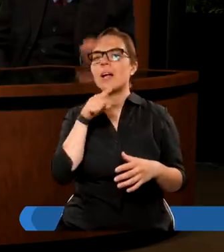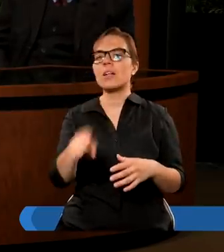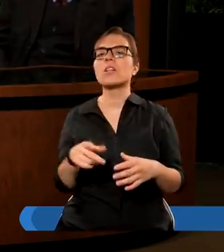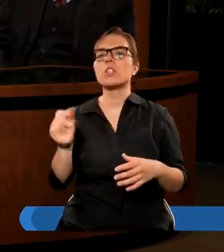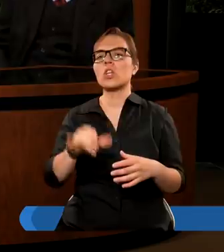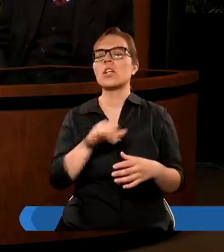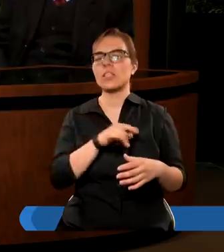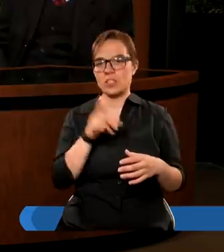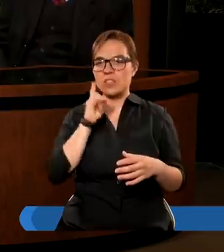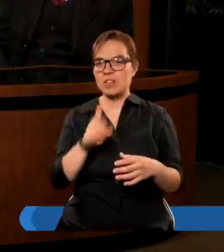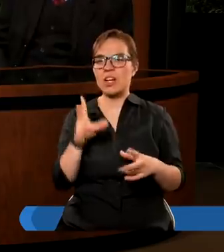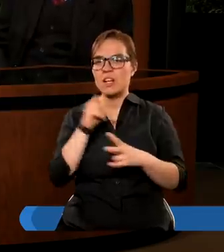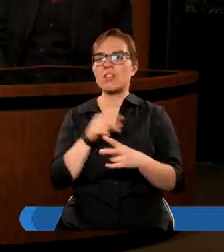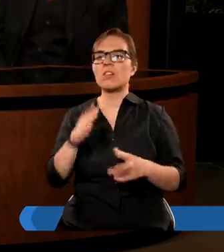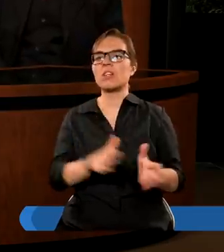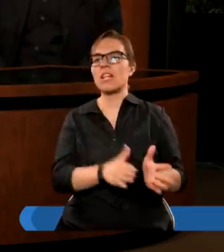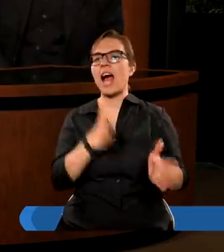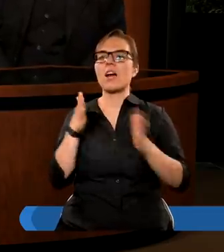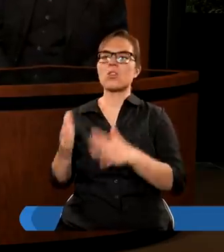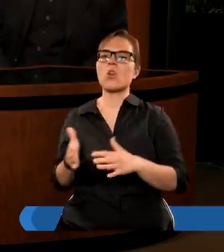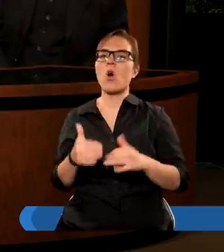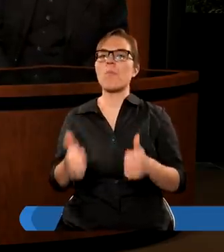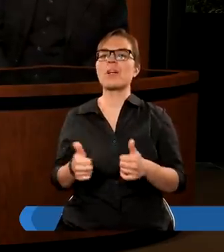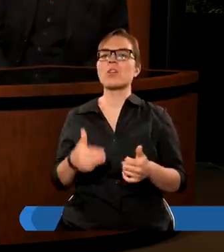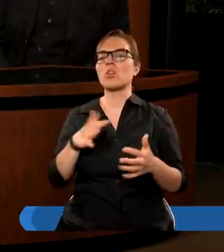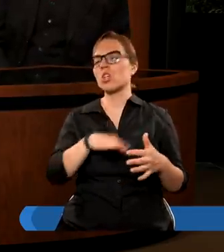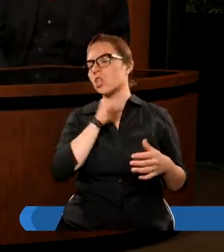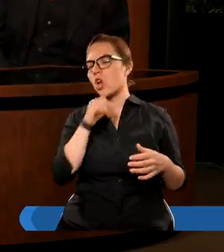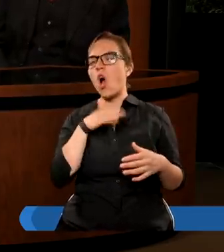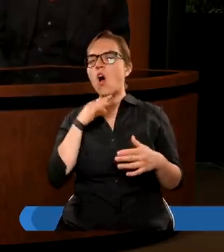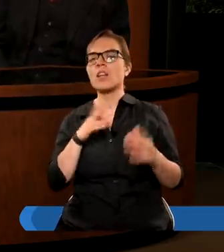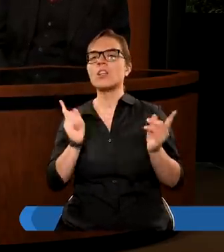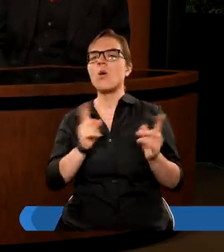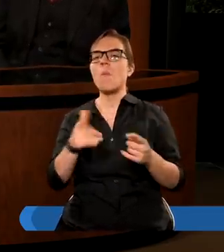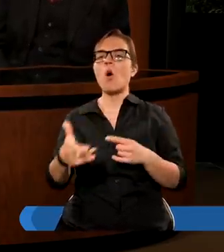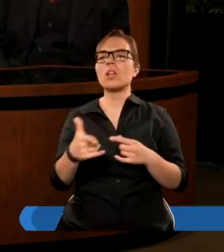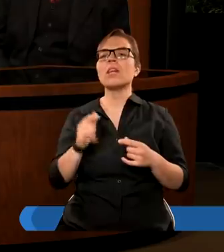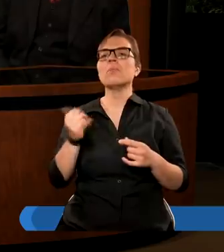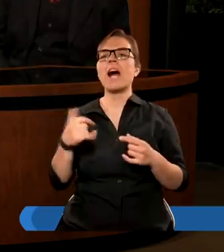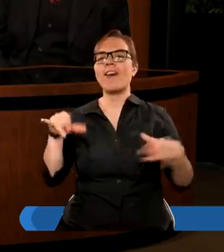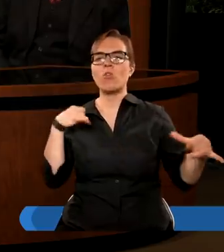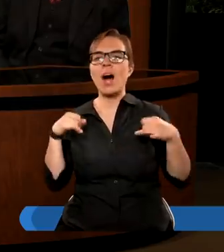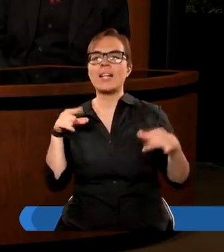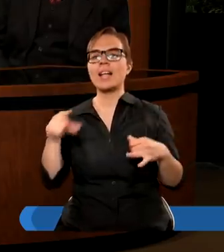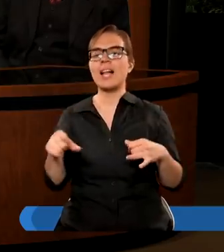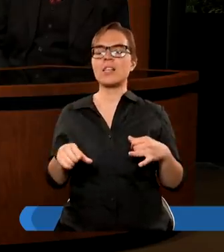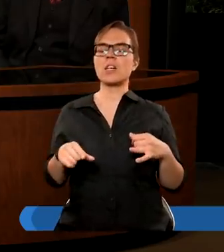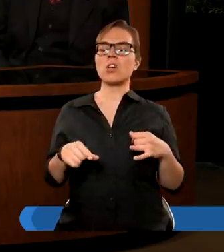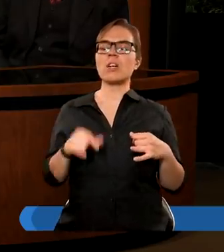rzeczywistego nastąpił w sumie dosyć szybko po tym, jak władca tego